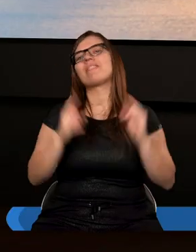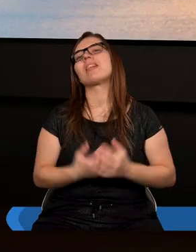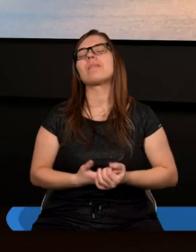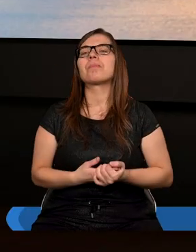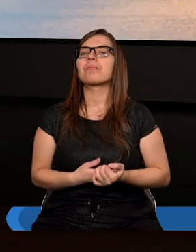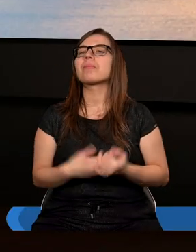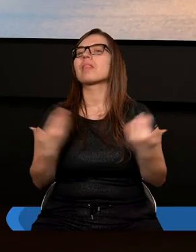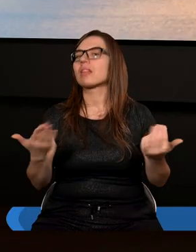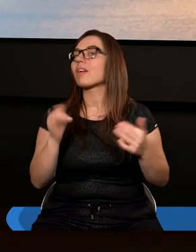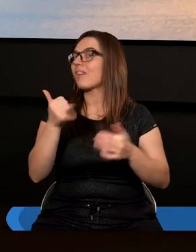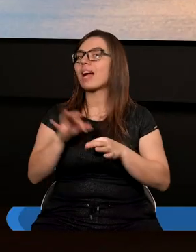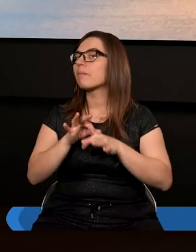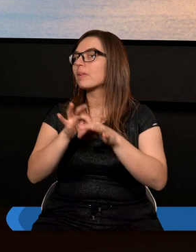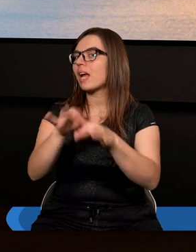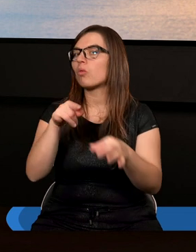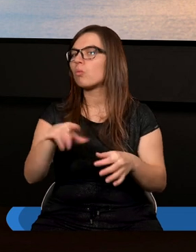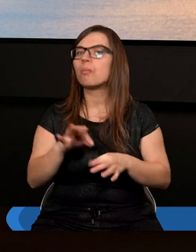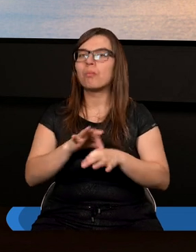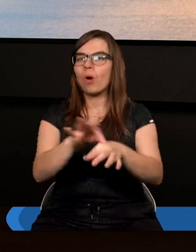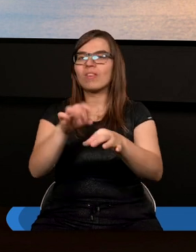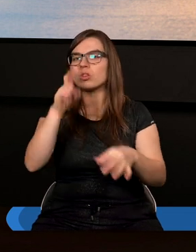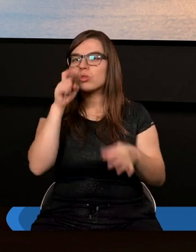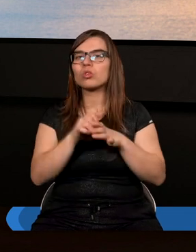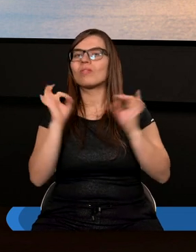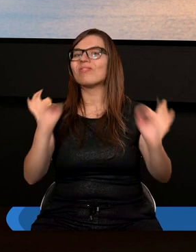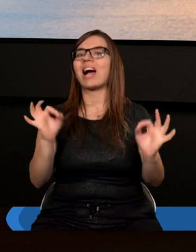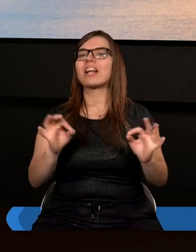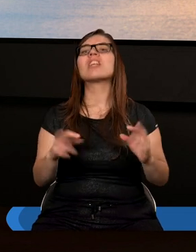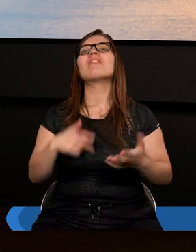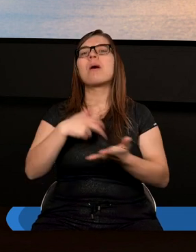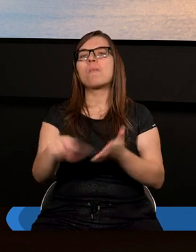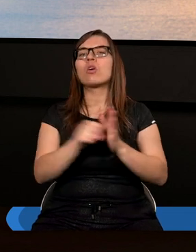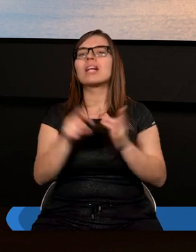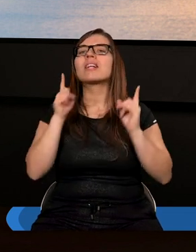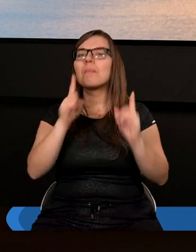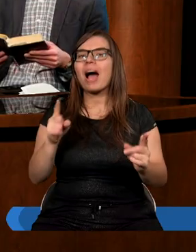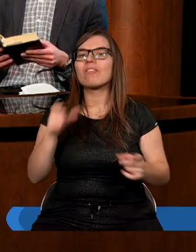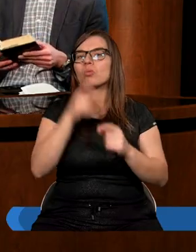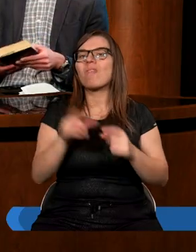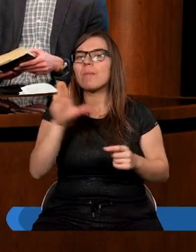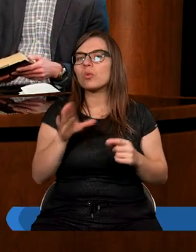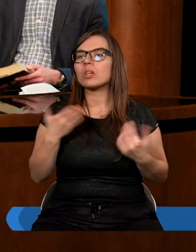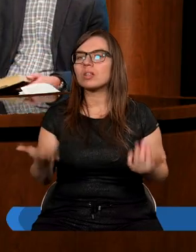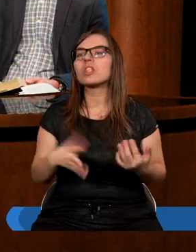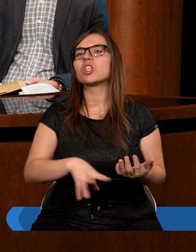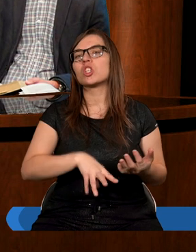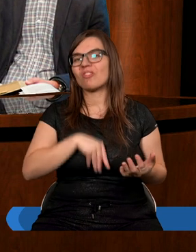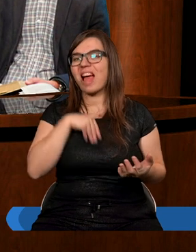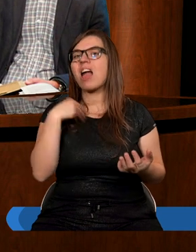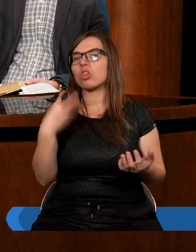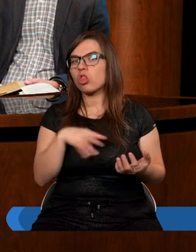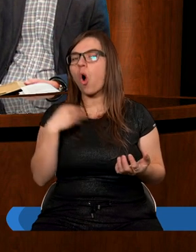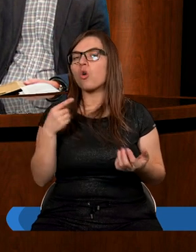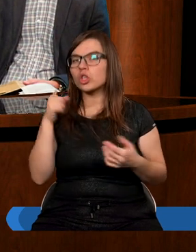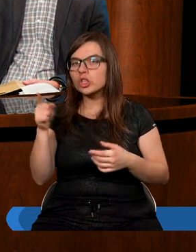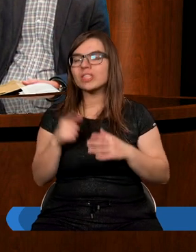W jakim kierunku prowadzi człowieka to właściwe podejście do prawdy i Słowa Bożego? Do świętości i